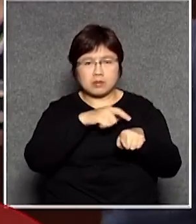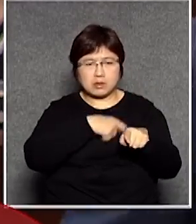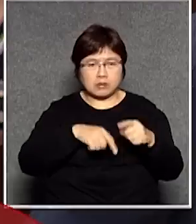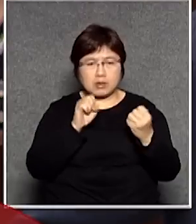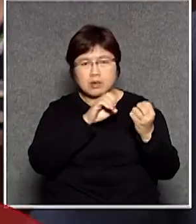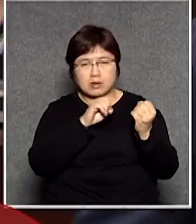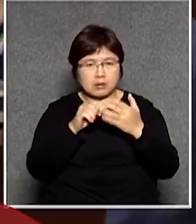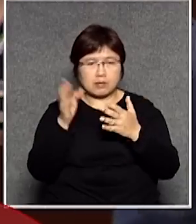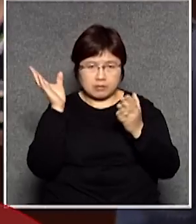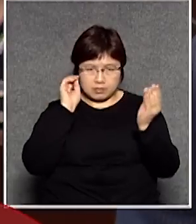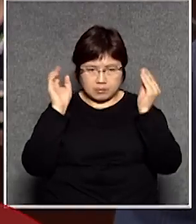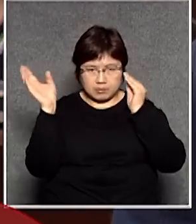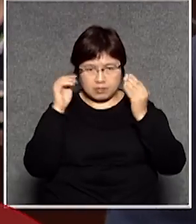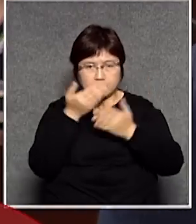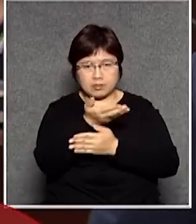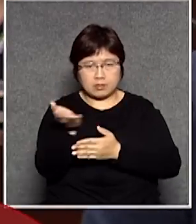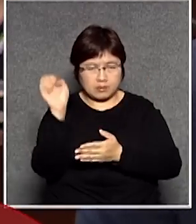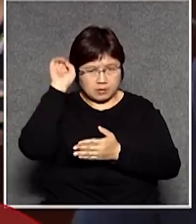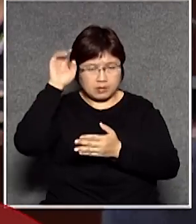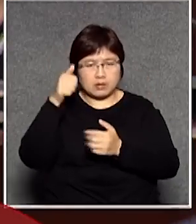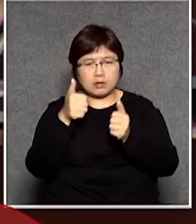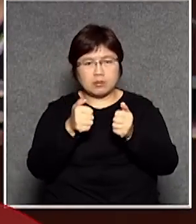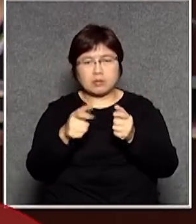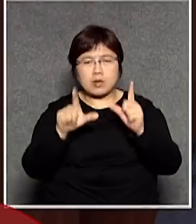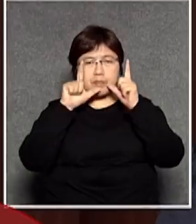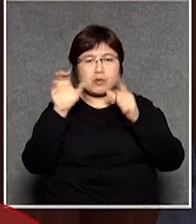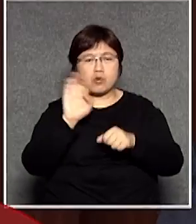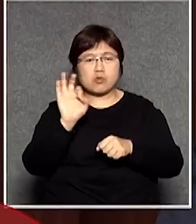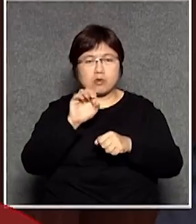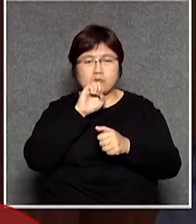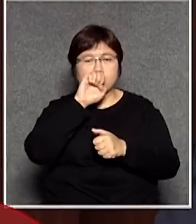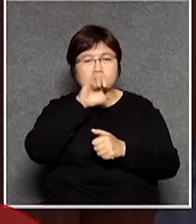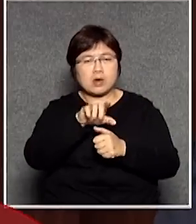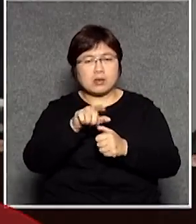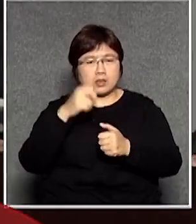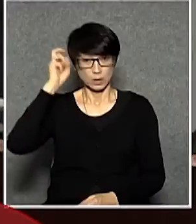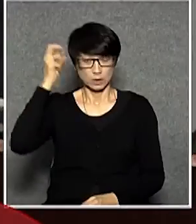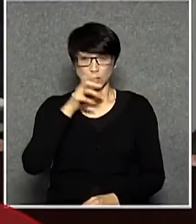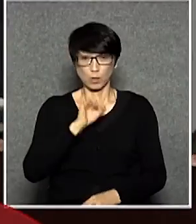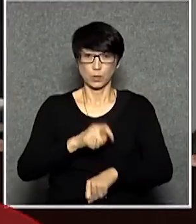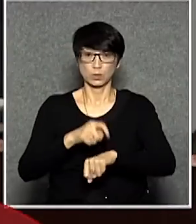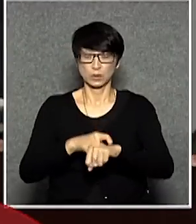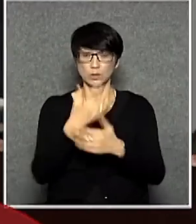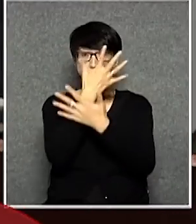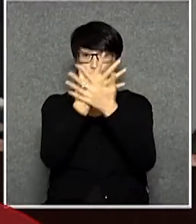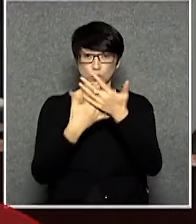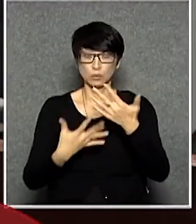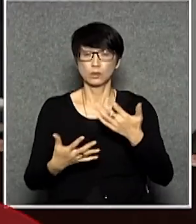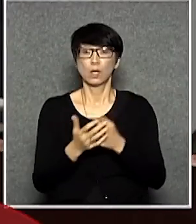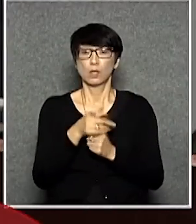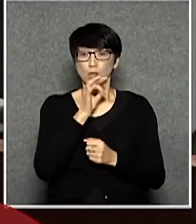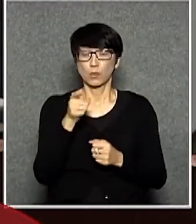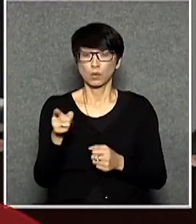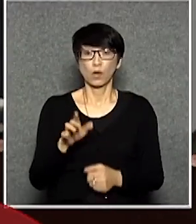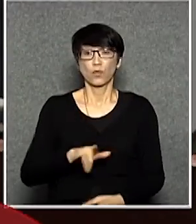討以及聽各位的意見多謝主席沒有答到我的問題我問他有沒有研究過有沒有時間表他就只是在那裏說去游